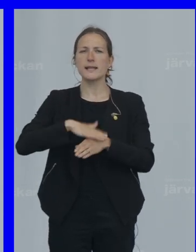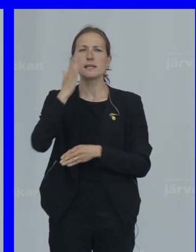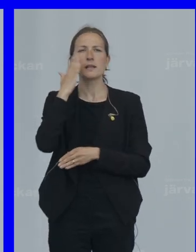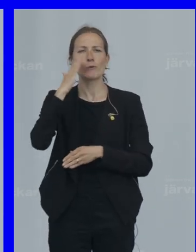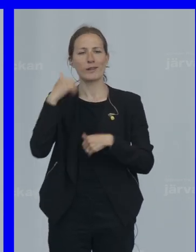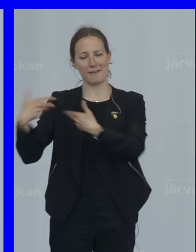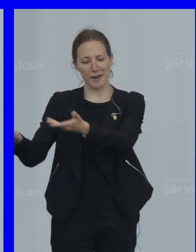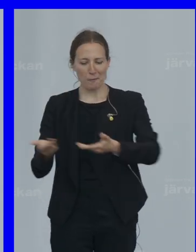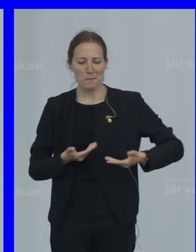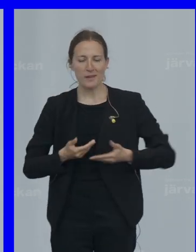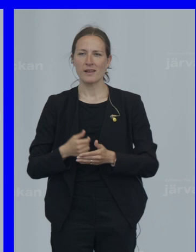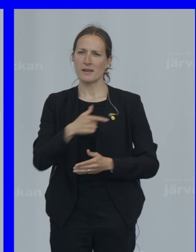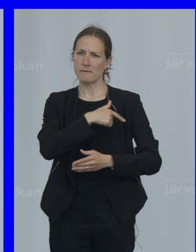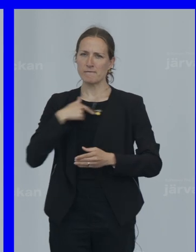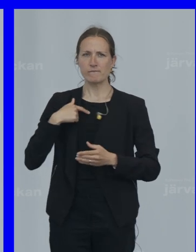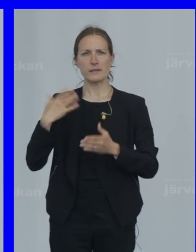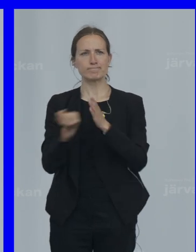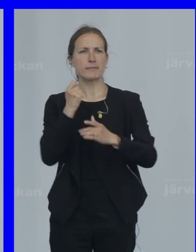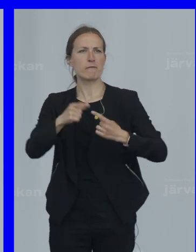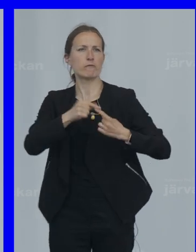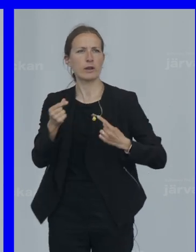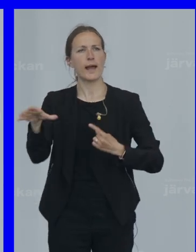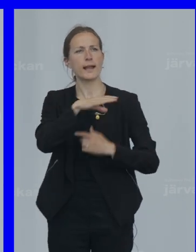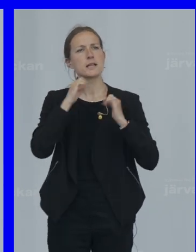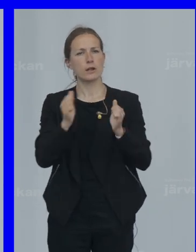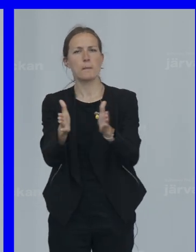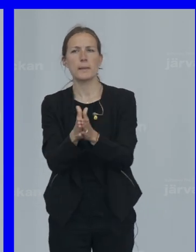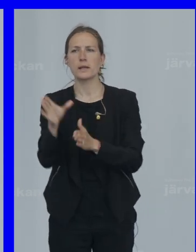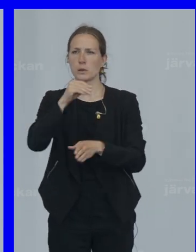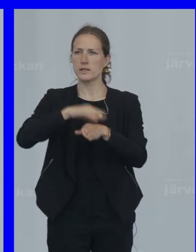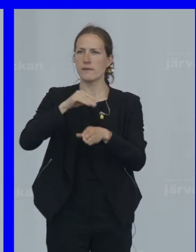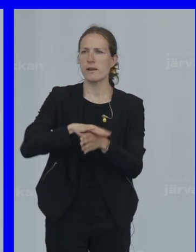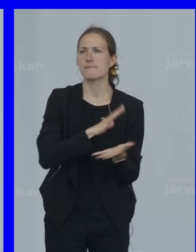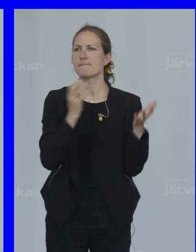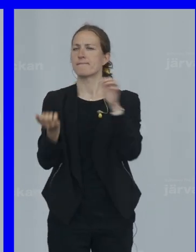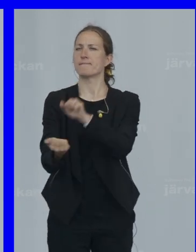Vi går till val på att alla ska med När Sverige ställer om